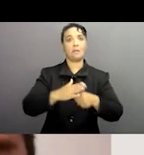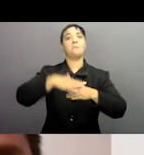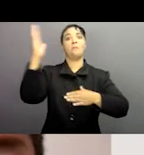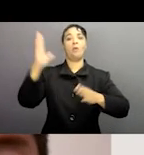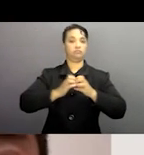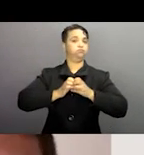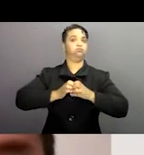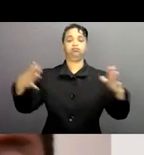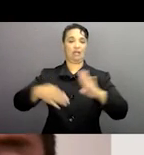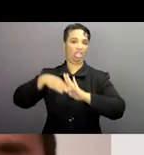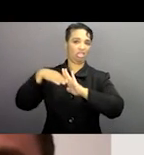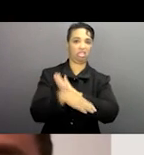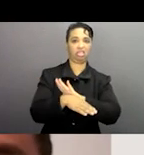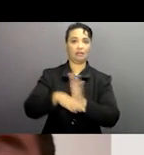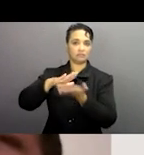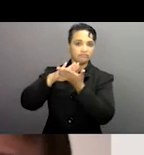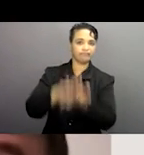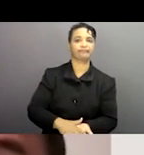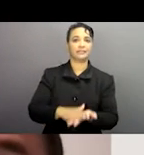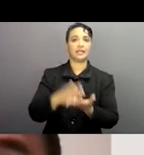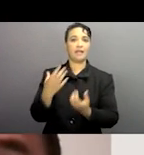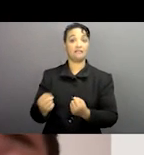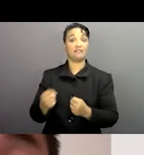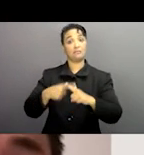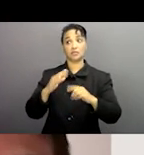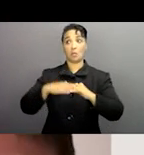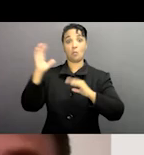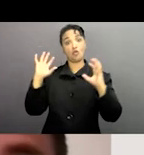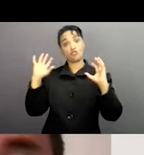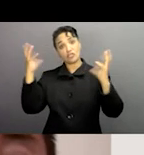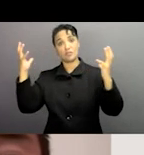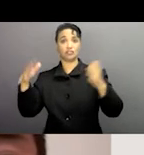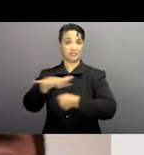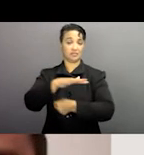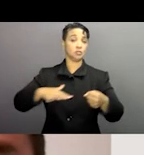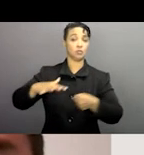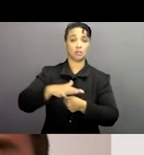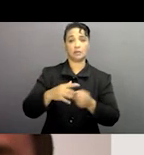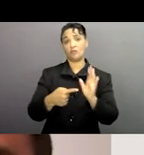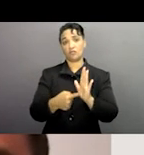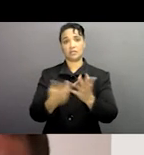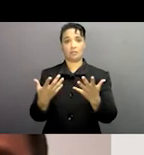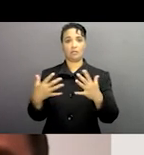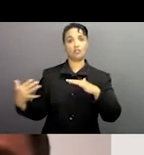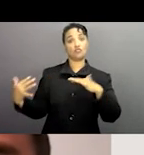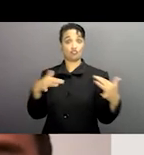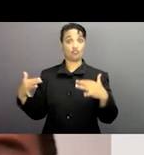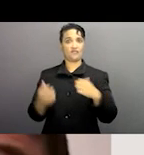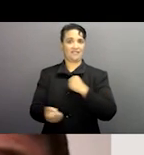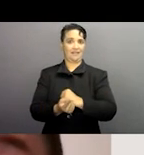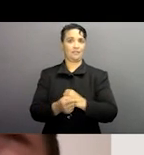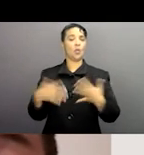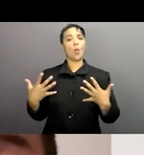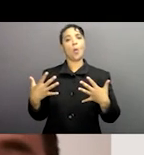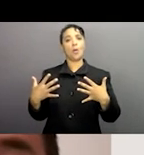certain de ces discriminations ont été justement amplifiées tout comme d'autres formes aussi de situations aussi d'urgence aussi bien que certains